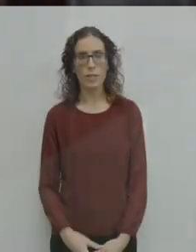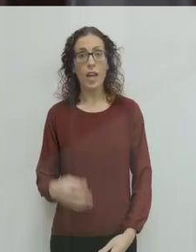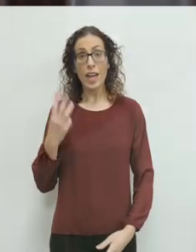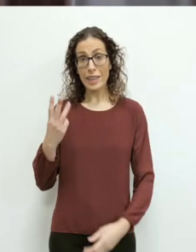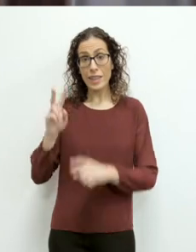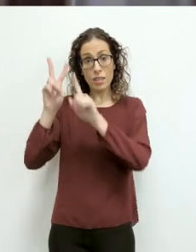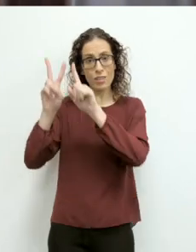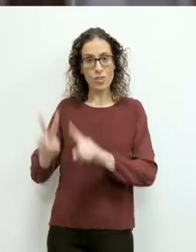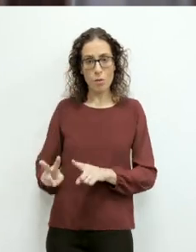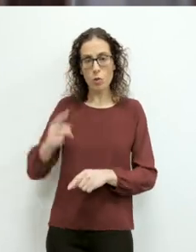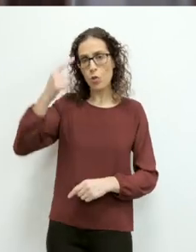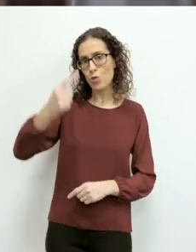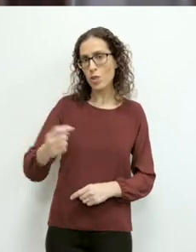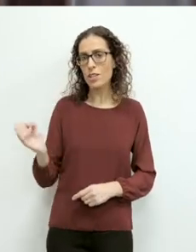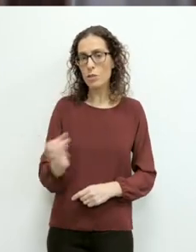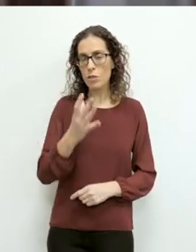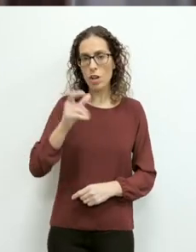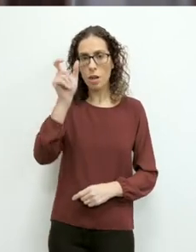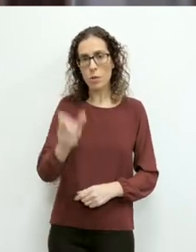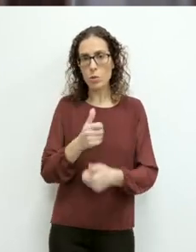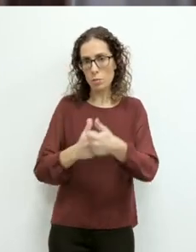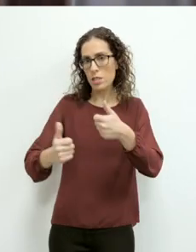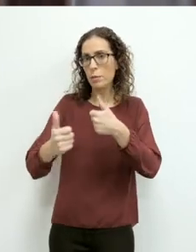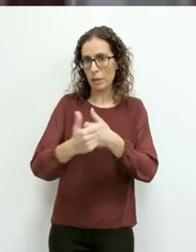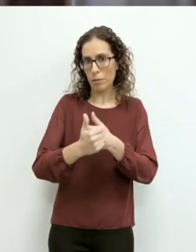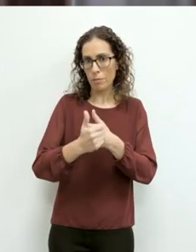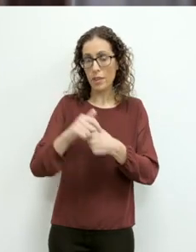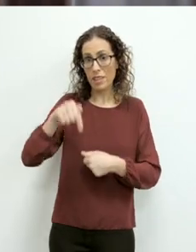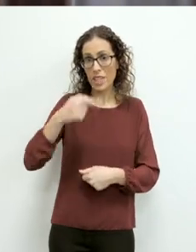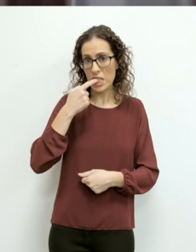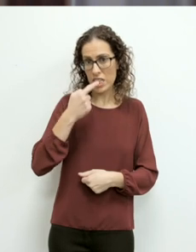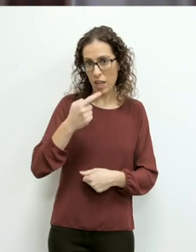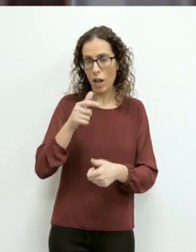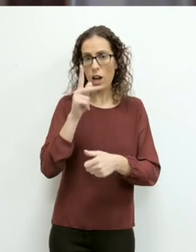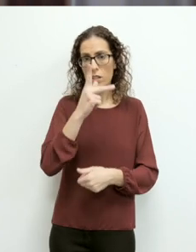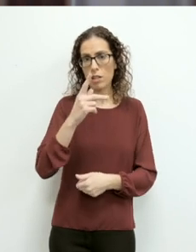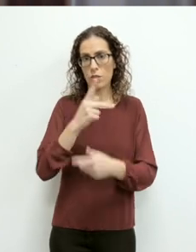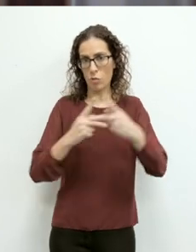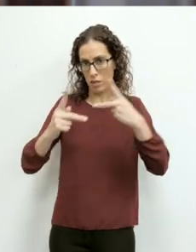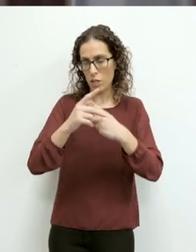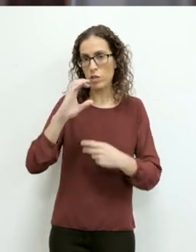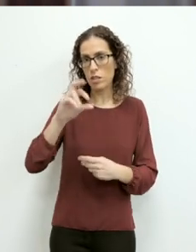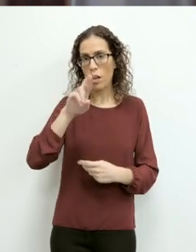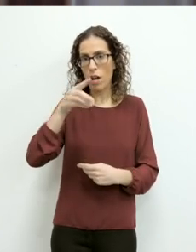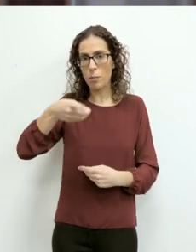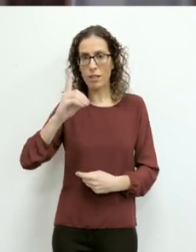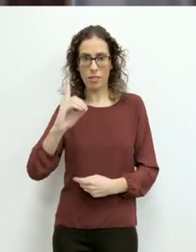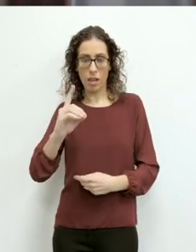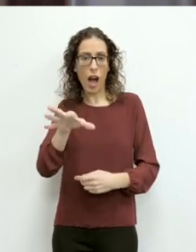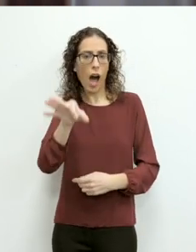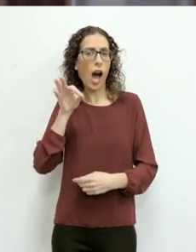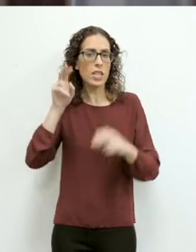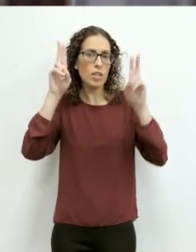It-lieta ta-deċembru u għal-jum din jeta drittiet tal-persun li b-disabilita. Din s-sena l-kommissjoni għadrittiet tal-persun li b-disabilita,